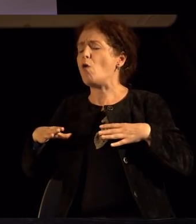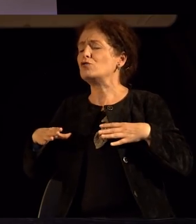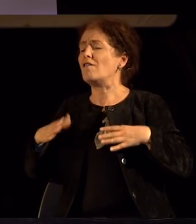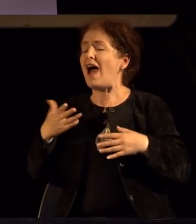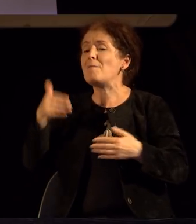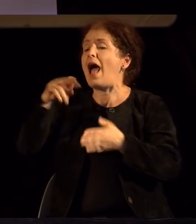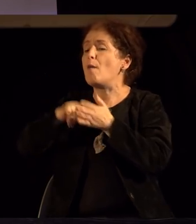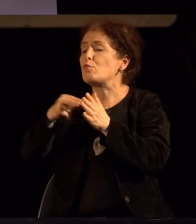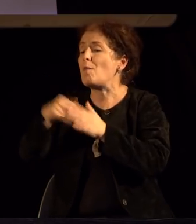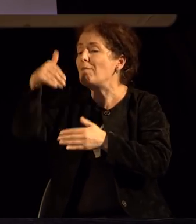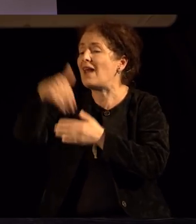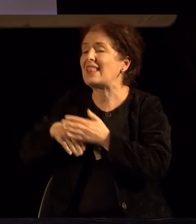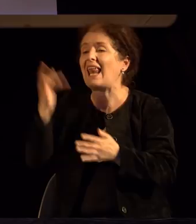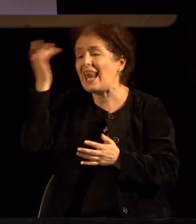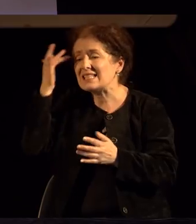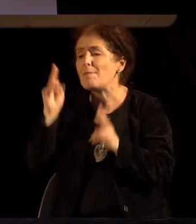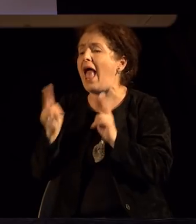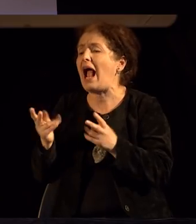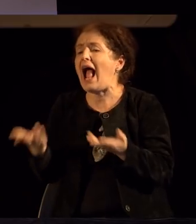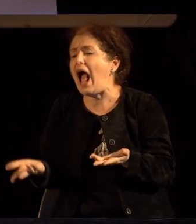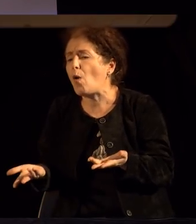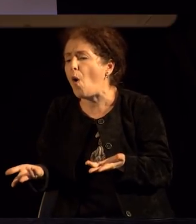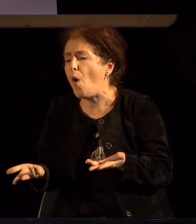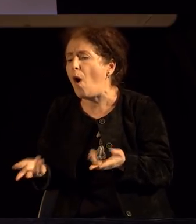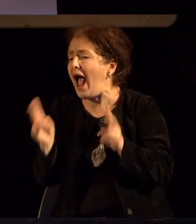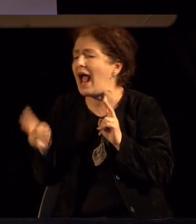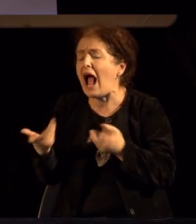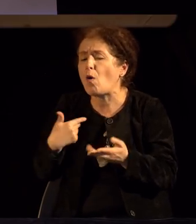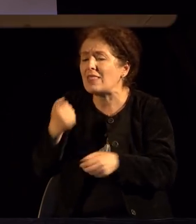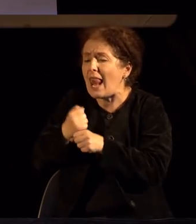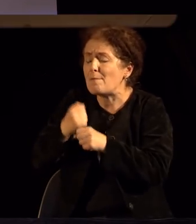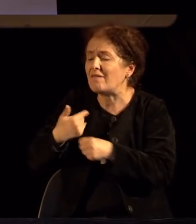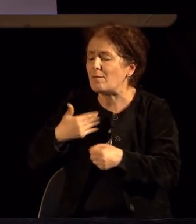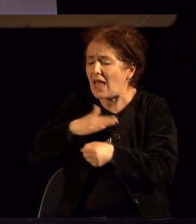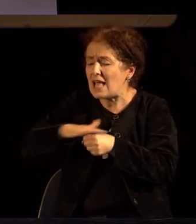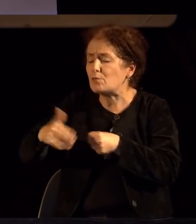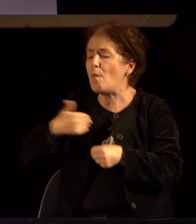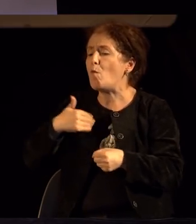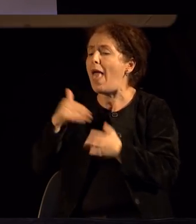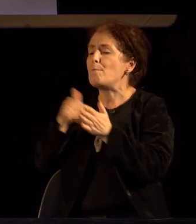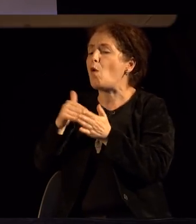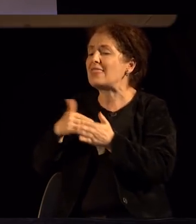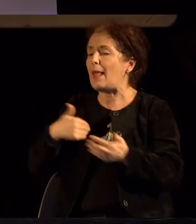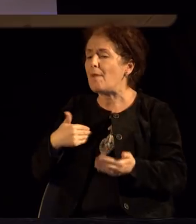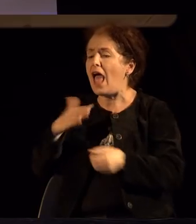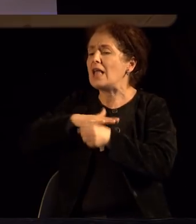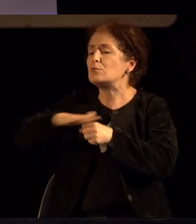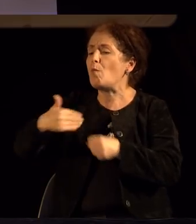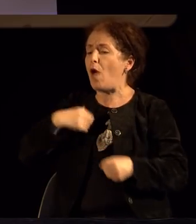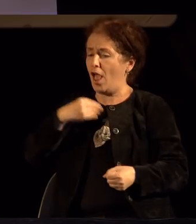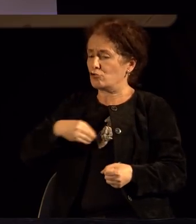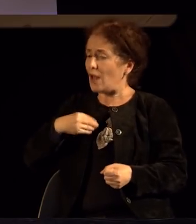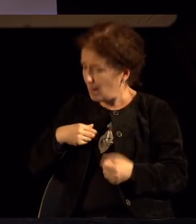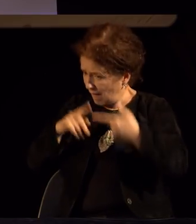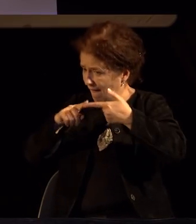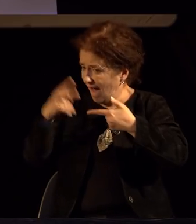ние не знаеме на кој начин како да ги задоволуваме нашите потреби и желби, а